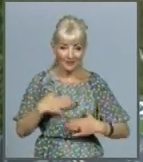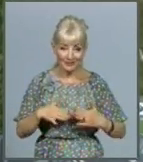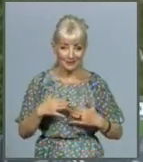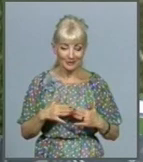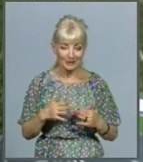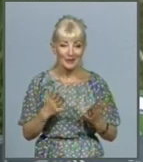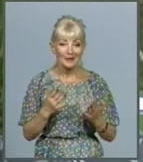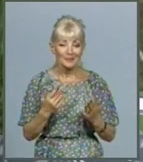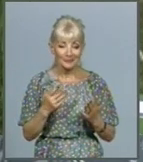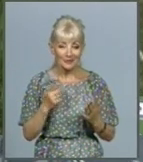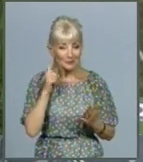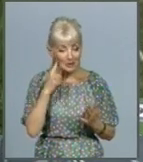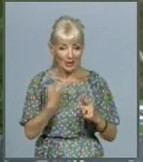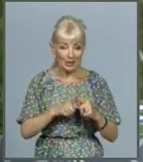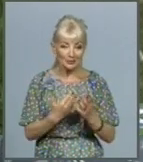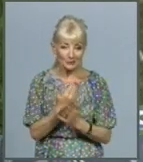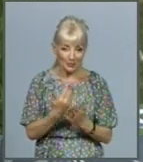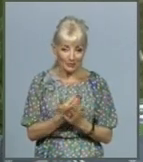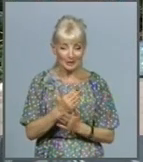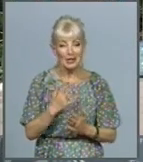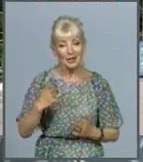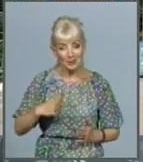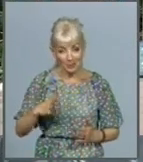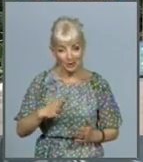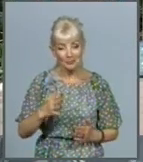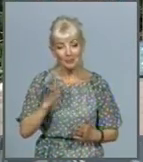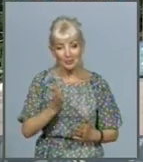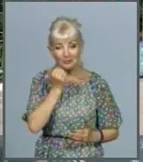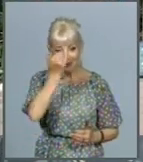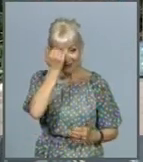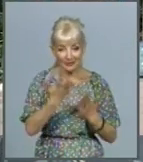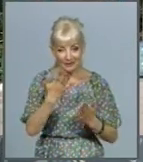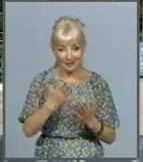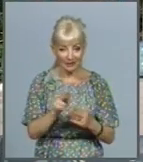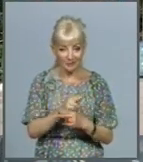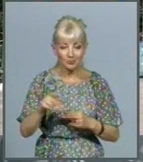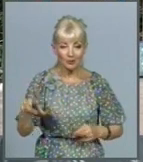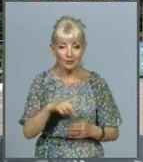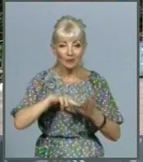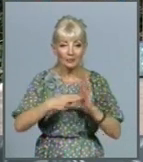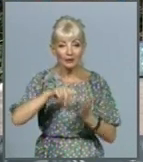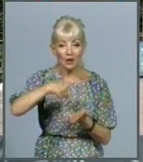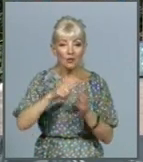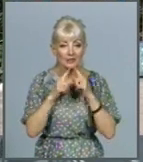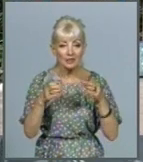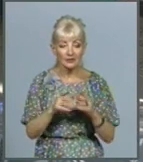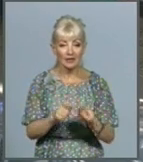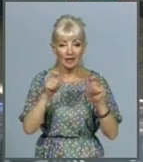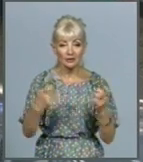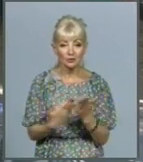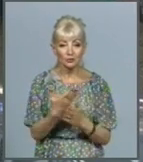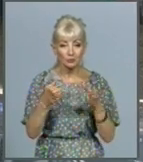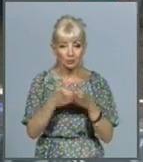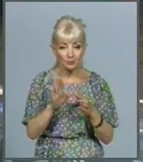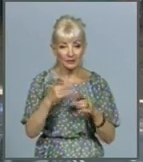чекаємо, і родителі. Будемо дуже благодарні, якщо, звісно, нам зроблять цю дорогу. До того ж, у планах міськради відкрити нову групу у тому ж дитячому садочку,